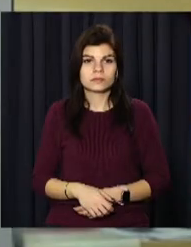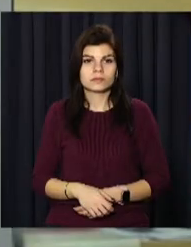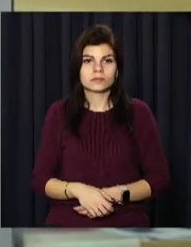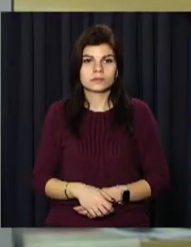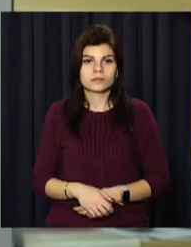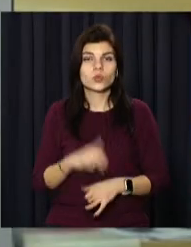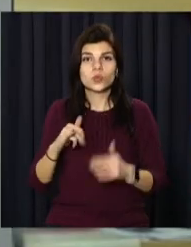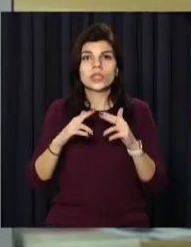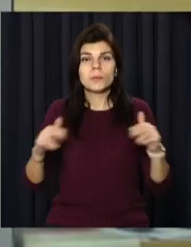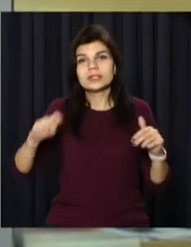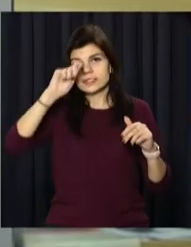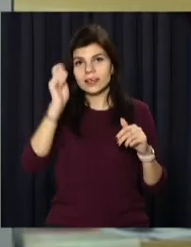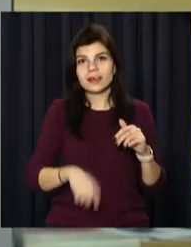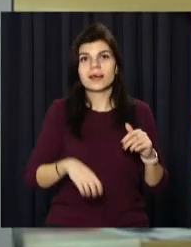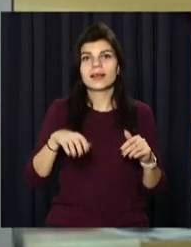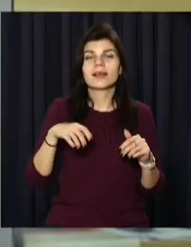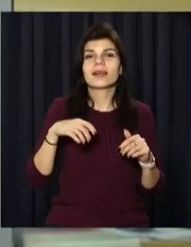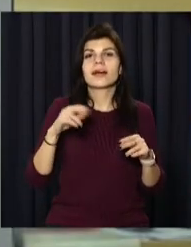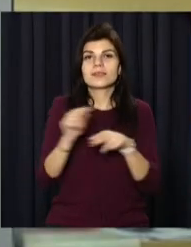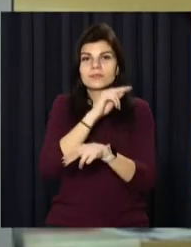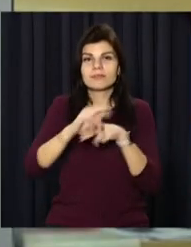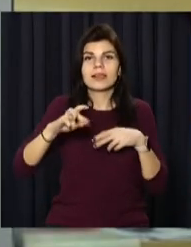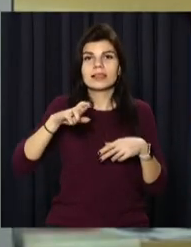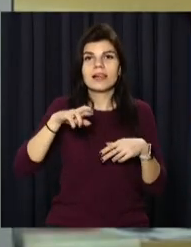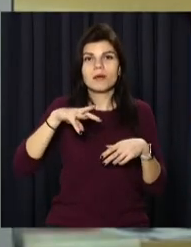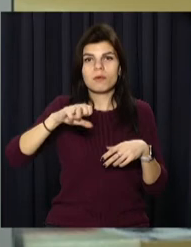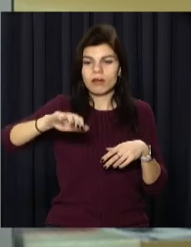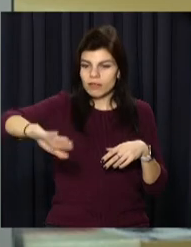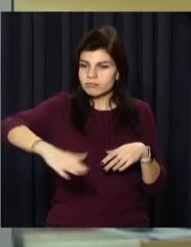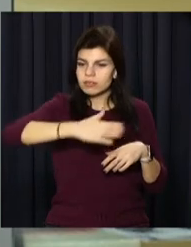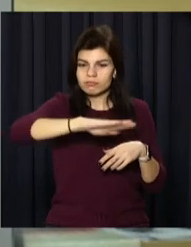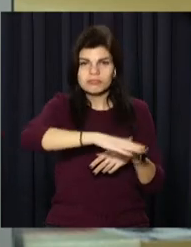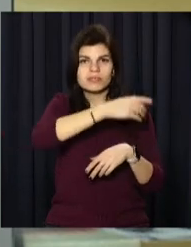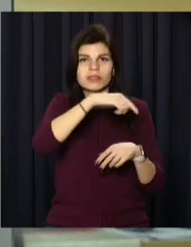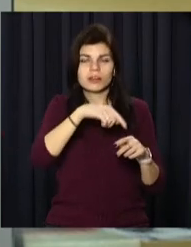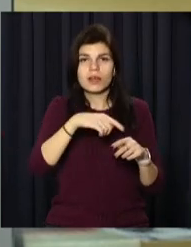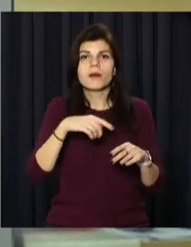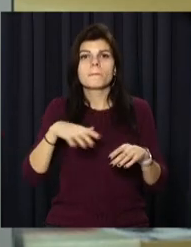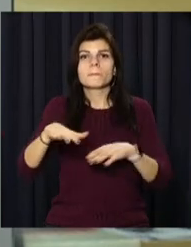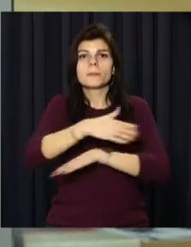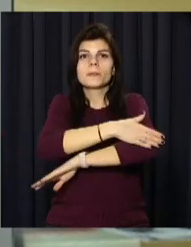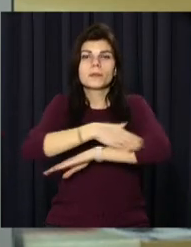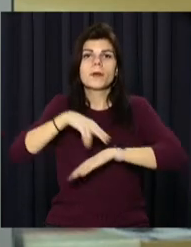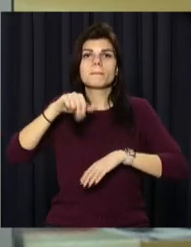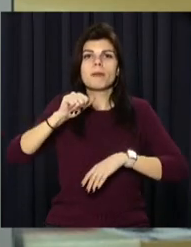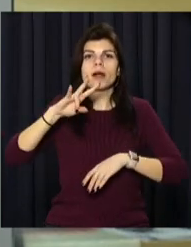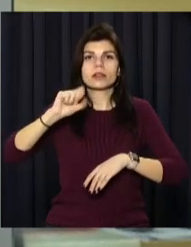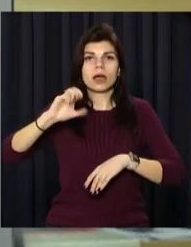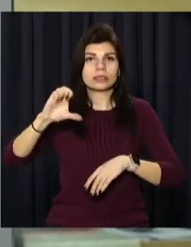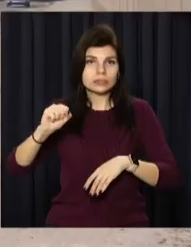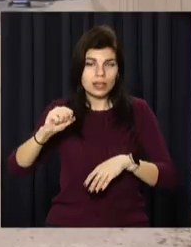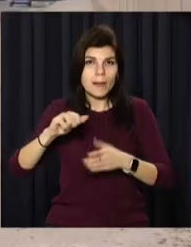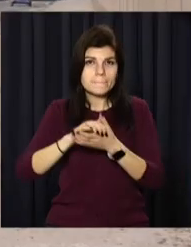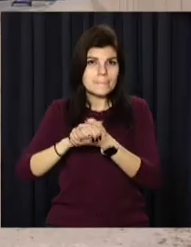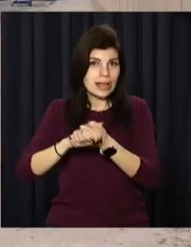У Дніпрі стартував ямковий ремонт доріг. Зокрема, дорожники працюють на вулиці Панаса Мирного. Зараз через